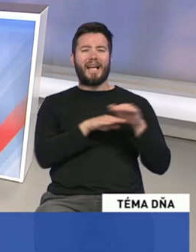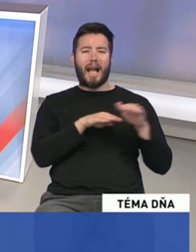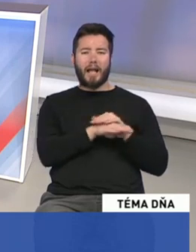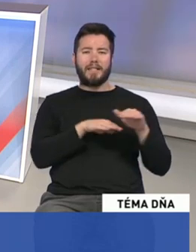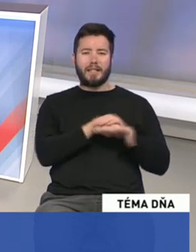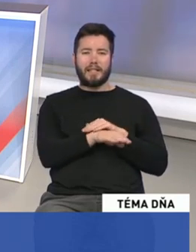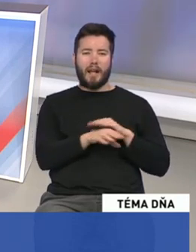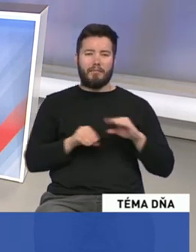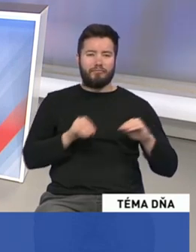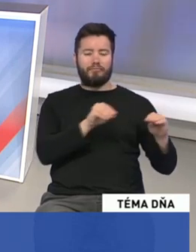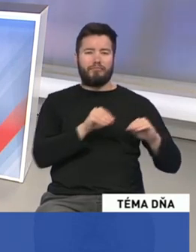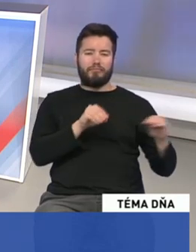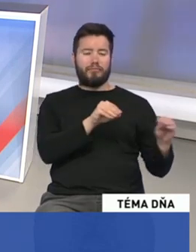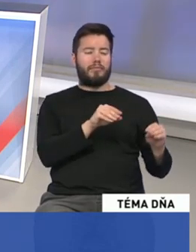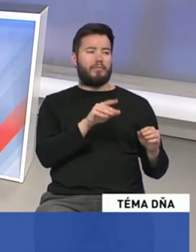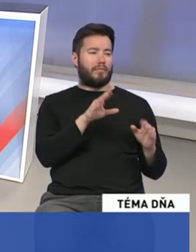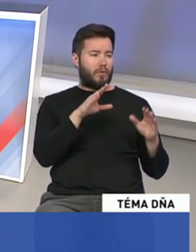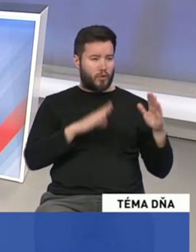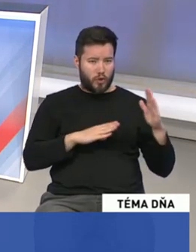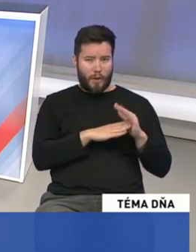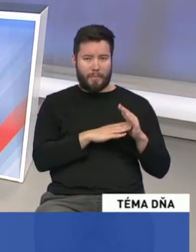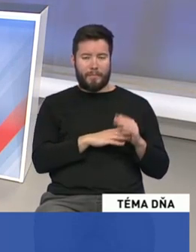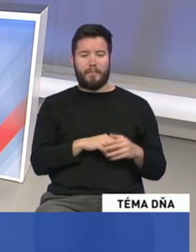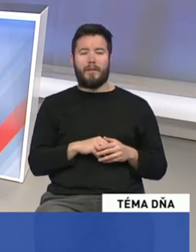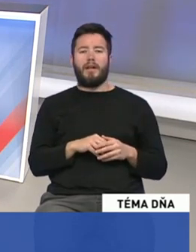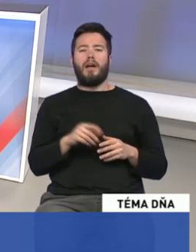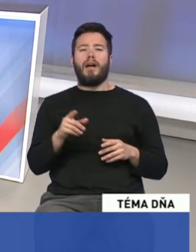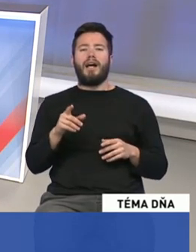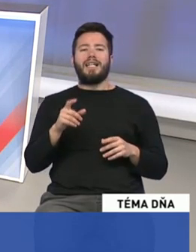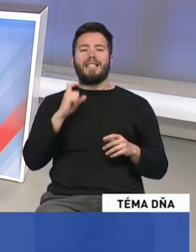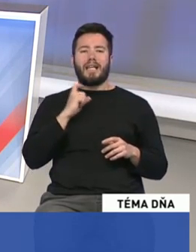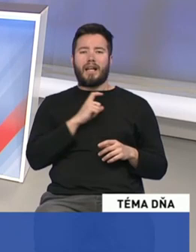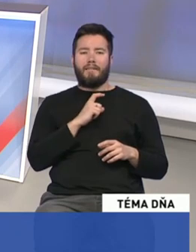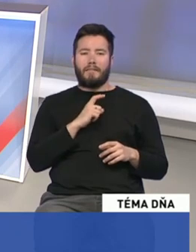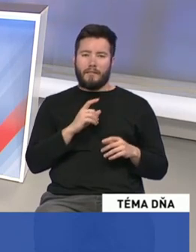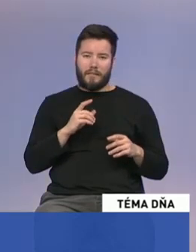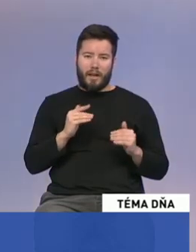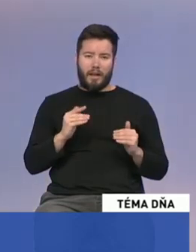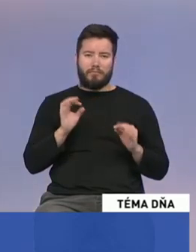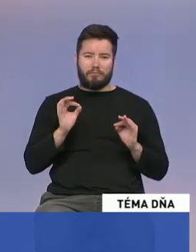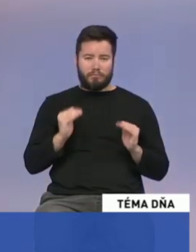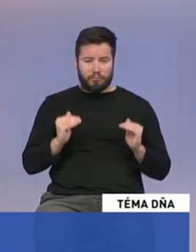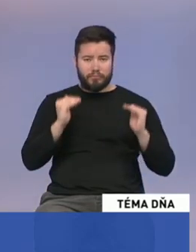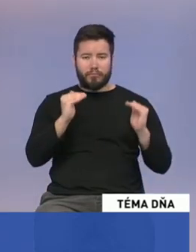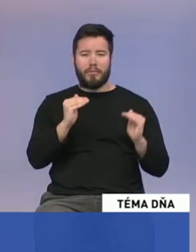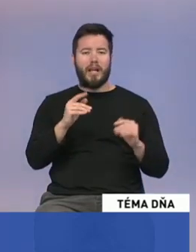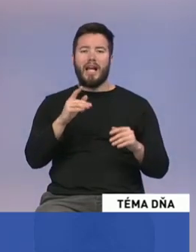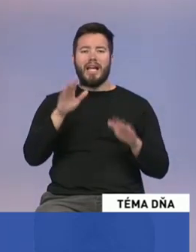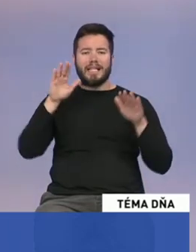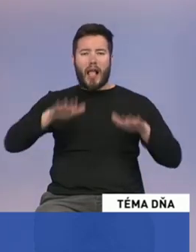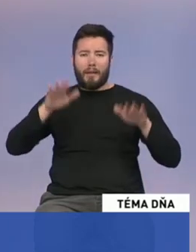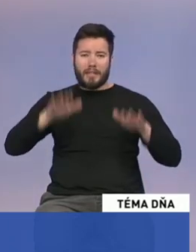sprístnenie registrácií cirky, aby sme stopli nejakú islamizáciu. Znižili sme DPH na niektoré